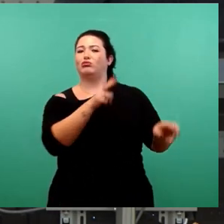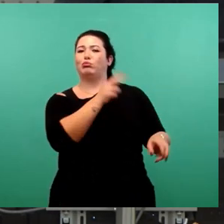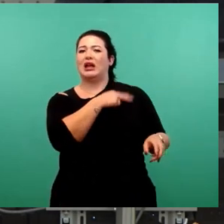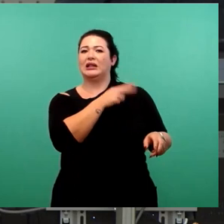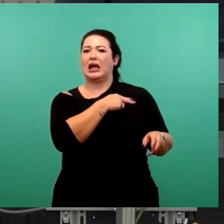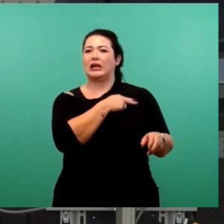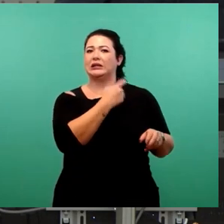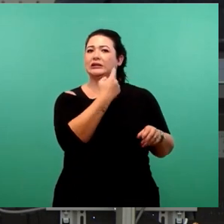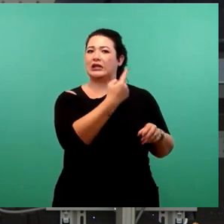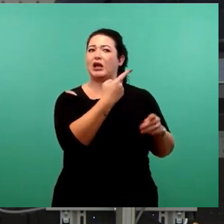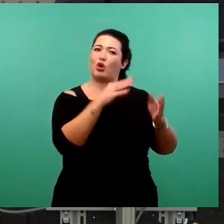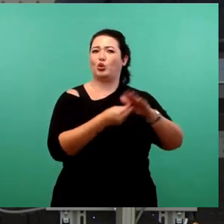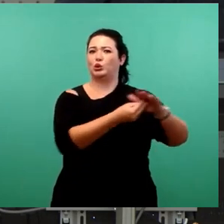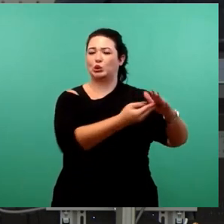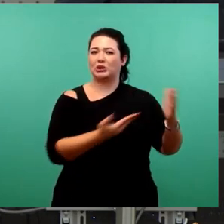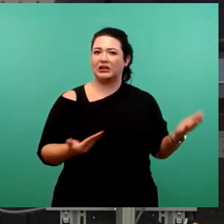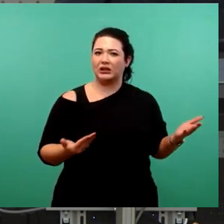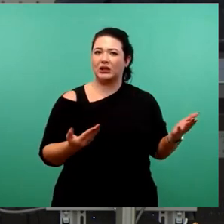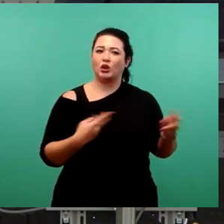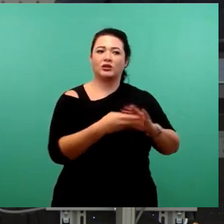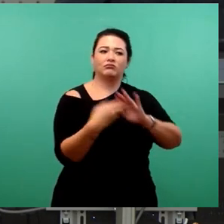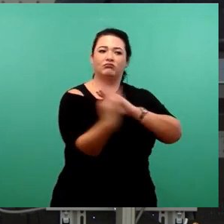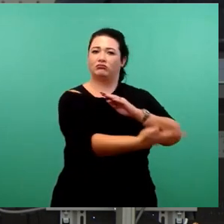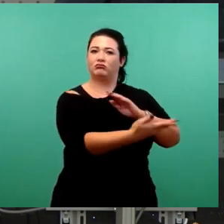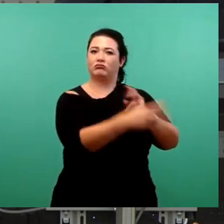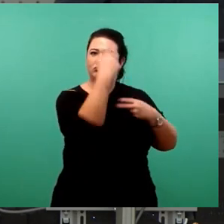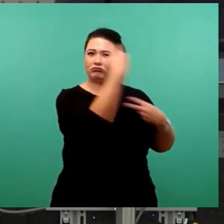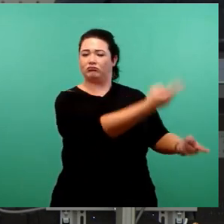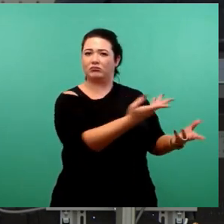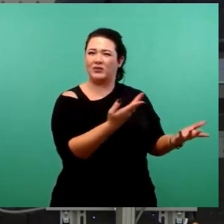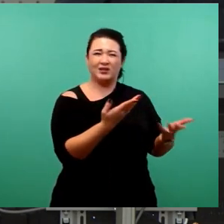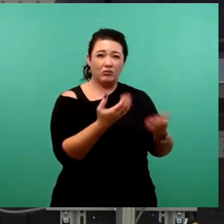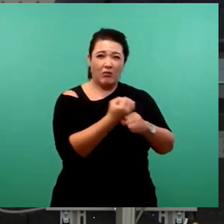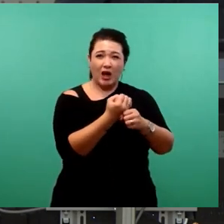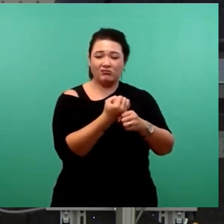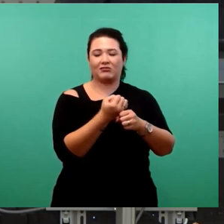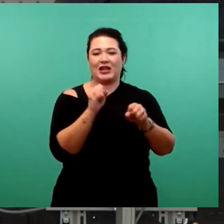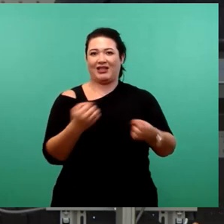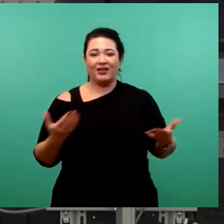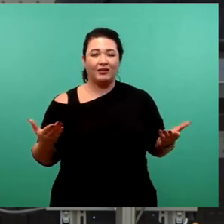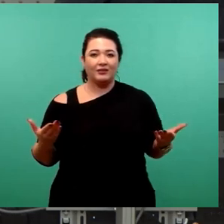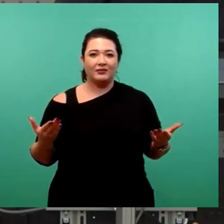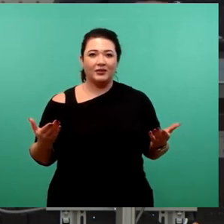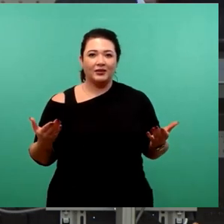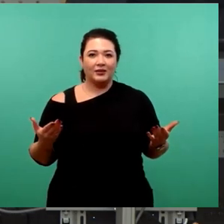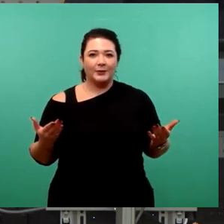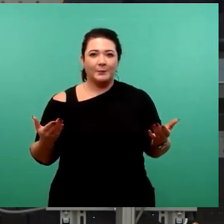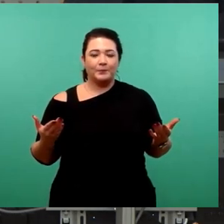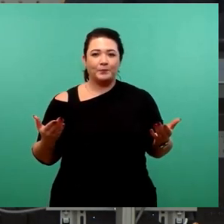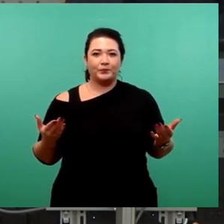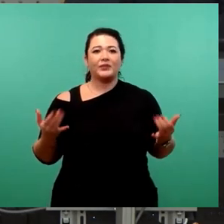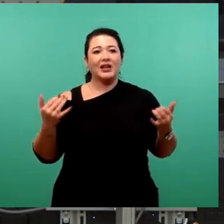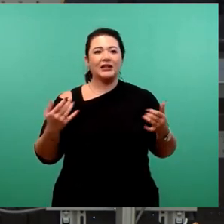Wertegerüst hat, vor die Füße, das können Sie doch nicht machen. Frau Jeningen wird sich freuen, sie ist trotz aller Getick jetzt die große